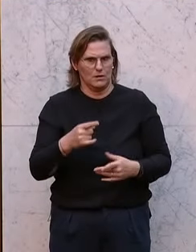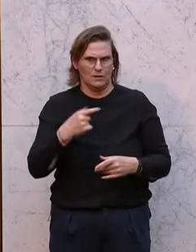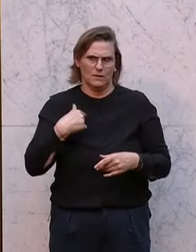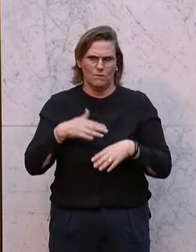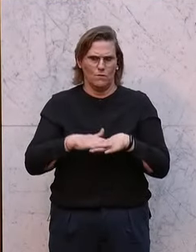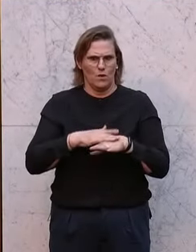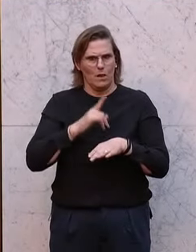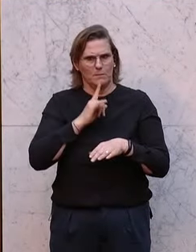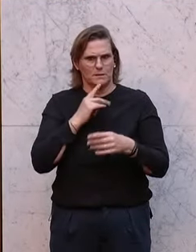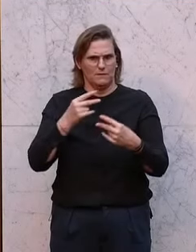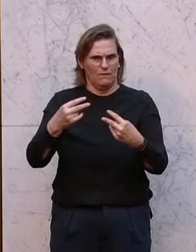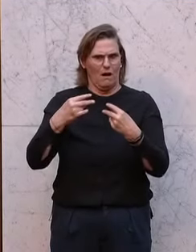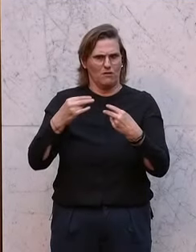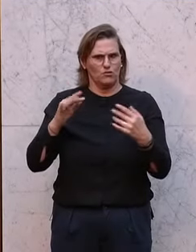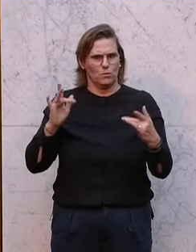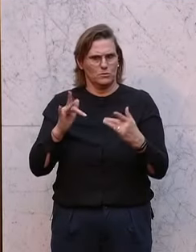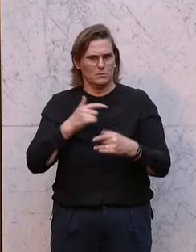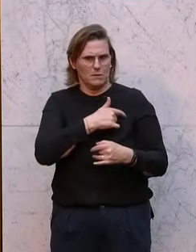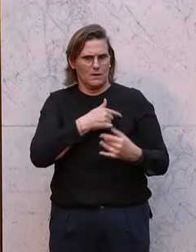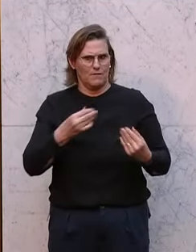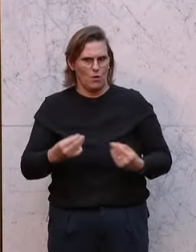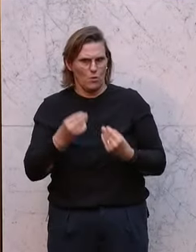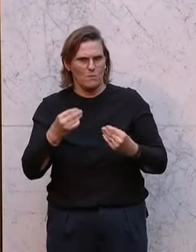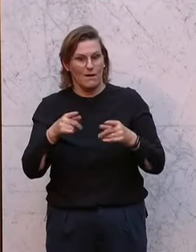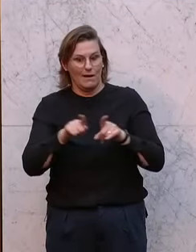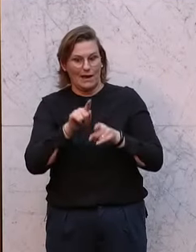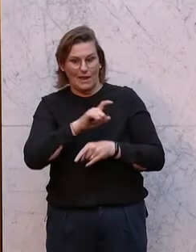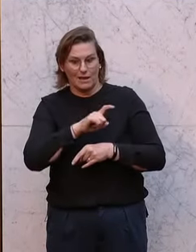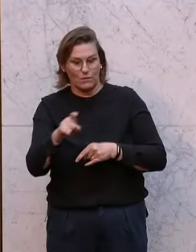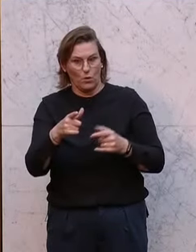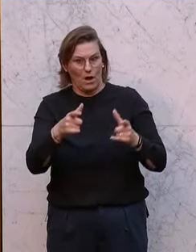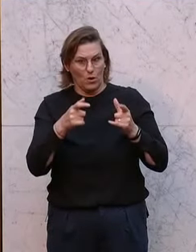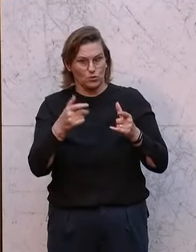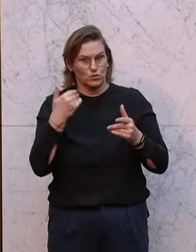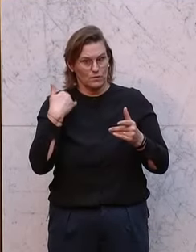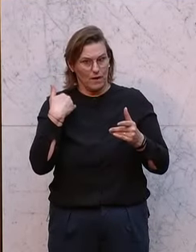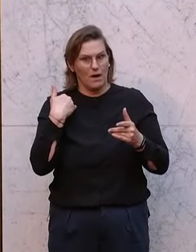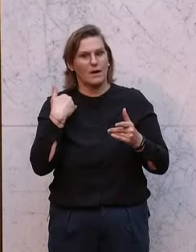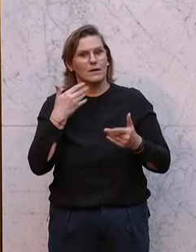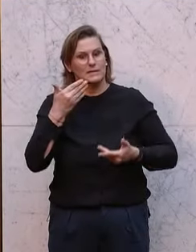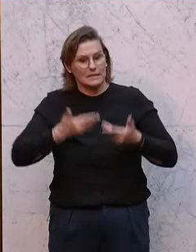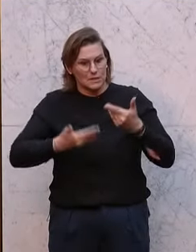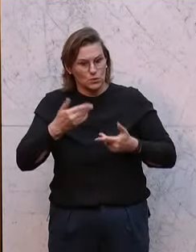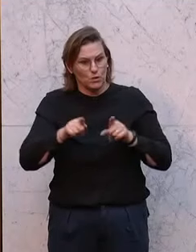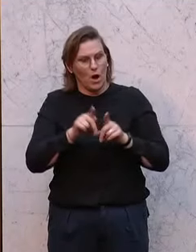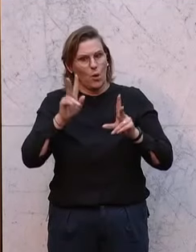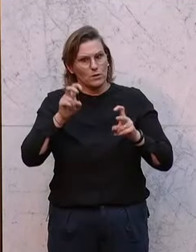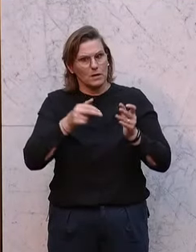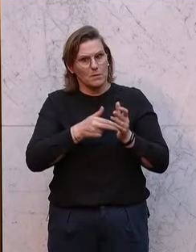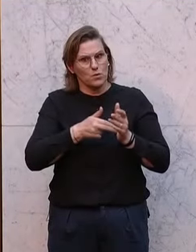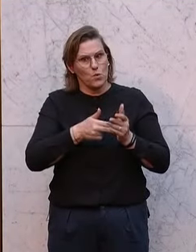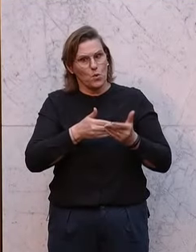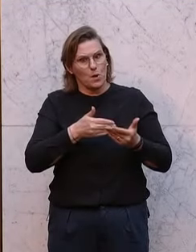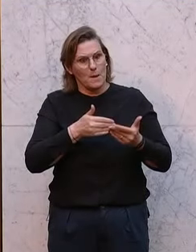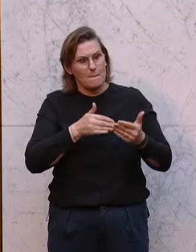man sich als Oppositionspartei dann auch noch vor, wenn in derselben Woche, wo der Ausschuss ist, auch diese Thematik noch im Ministerrat ist.